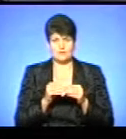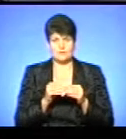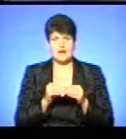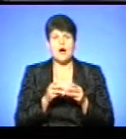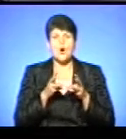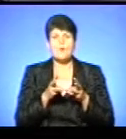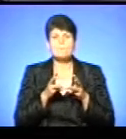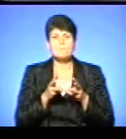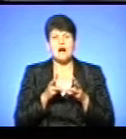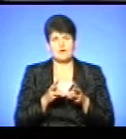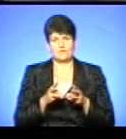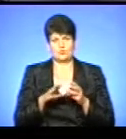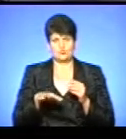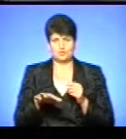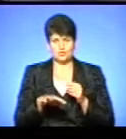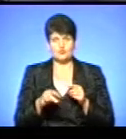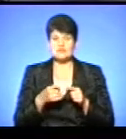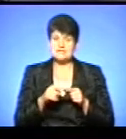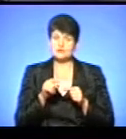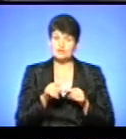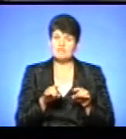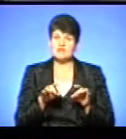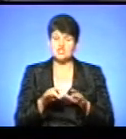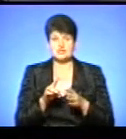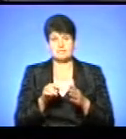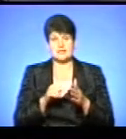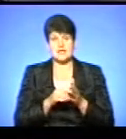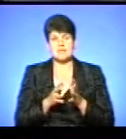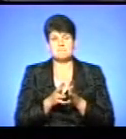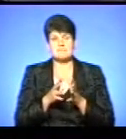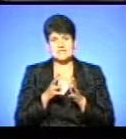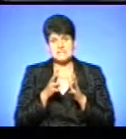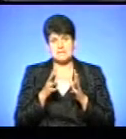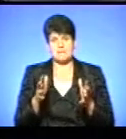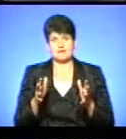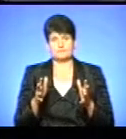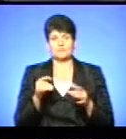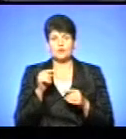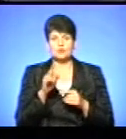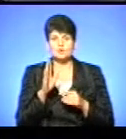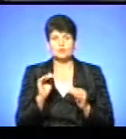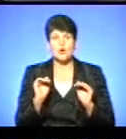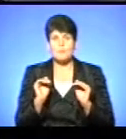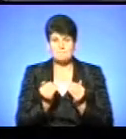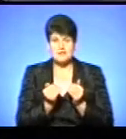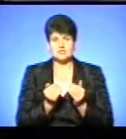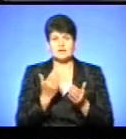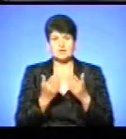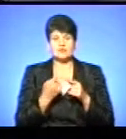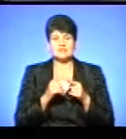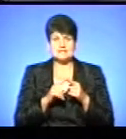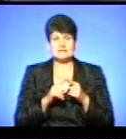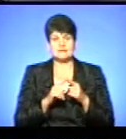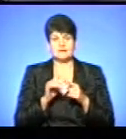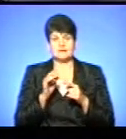опалювальну площу. І це тоді вирішить питання максимально. Тоді буде обмеження, якщо це війде Кабінет